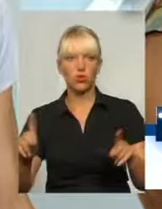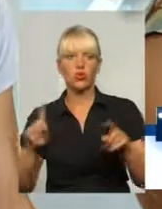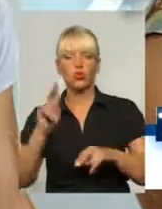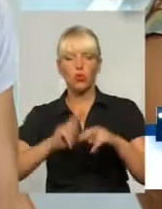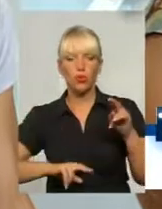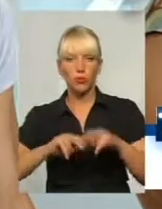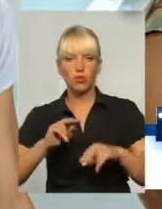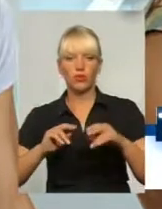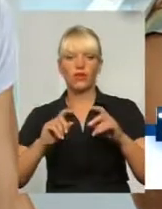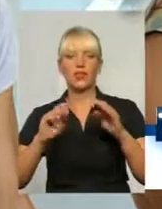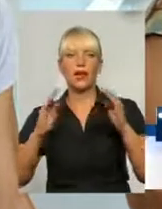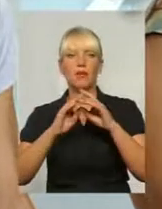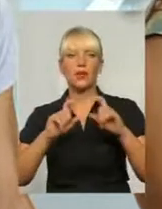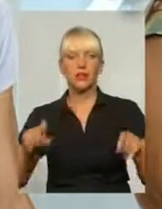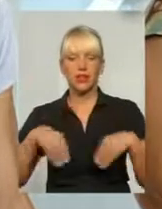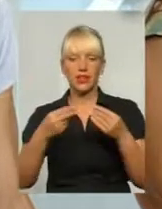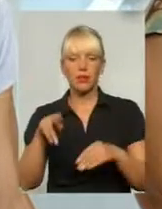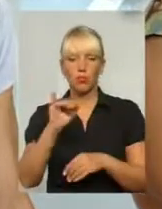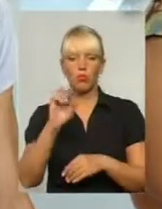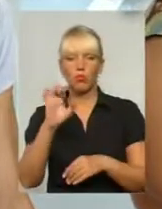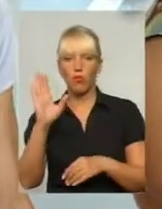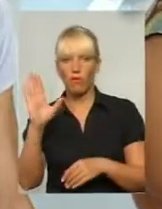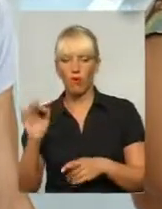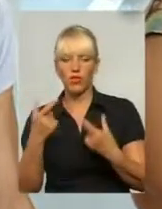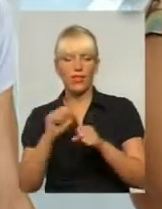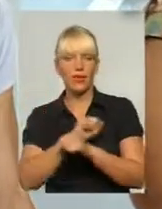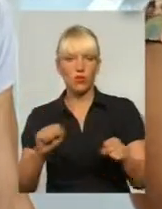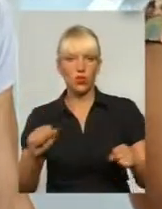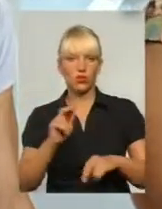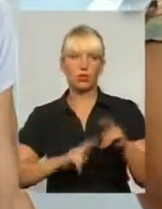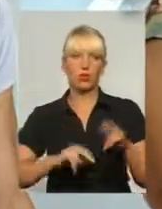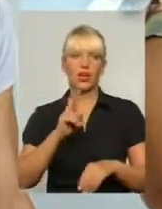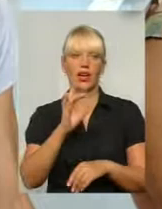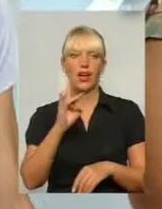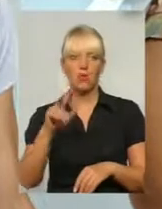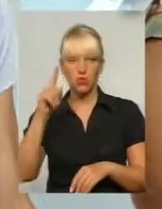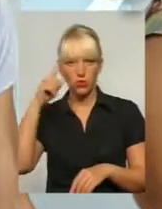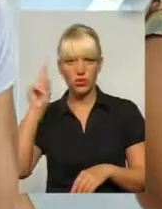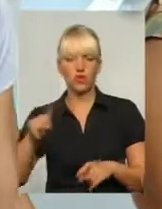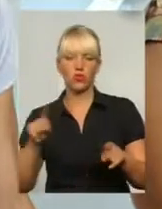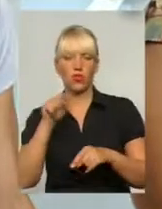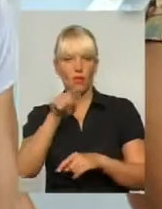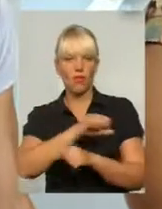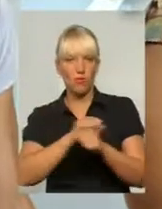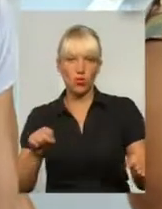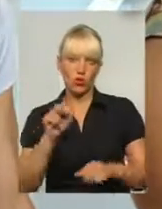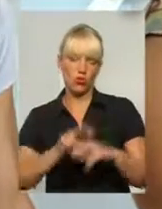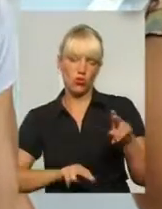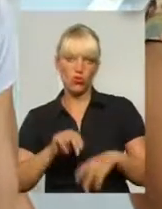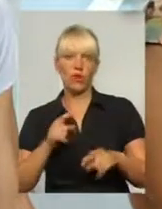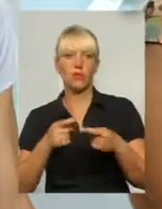дали дубово, там де не можна будувати. І от Кріночук сидить, він знав, що не можна в дубово будувати, бо це